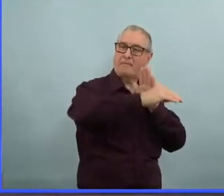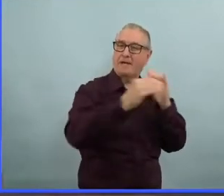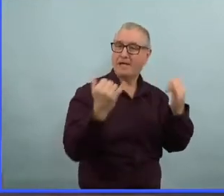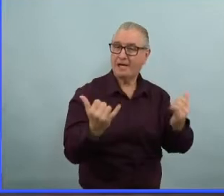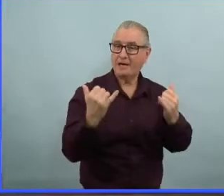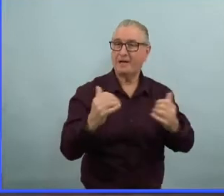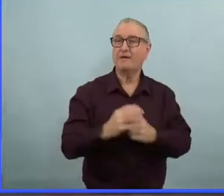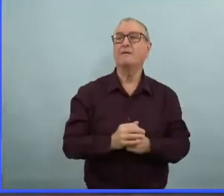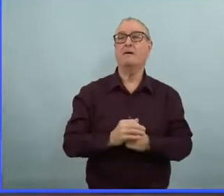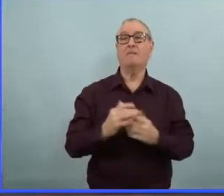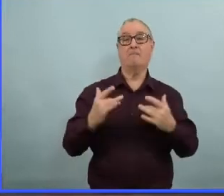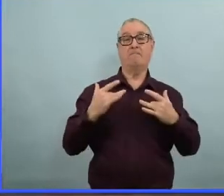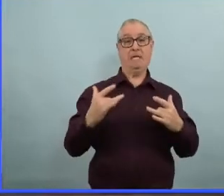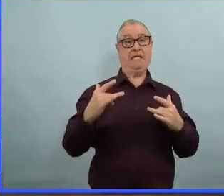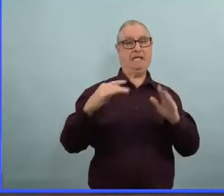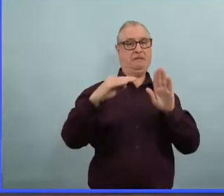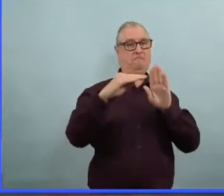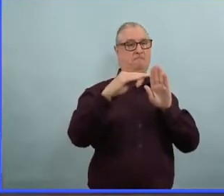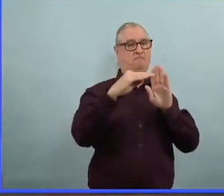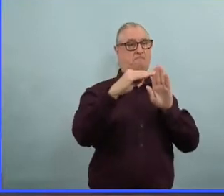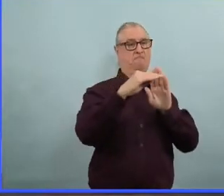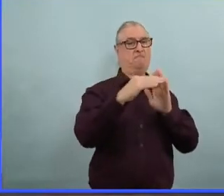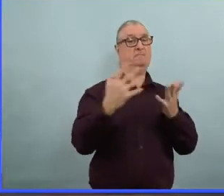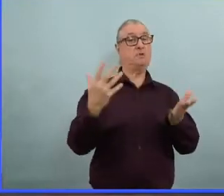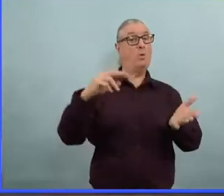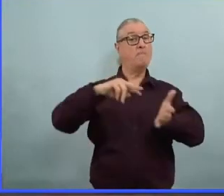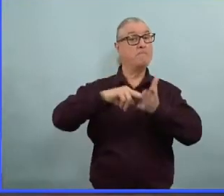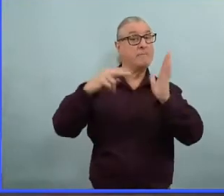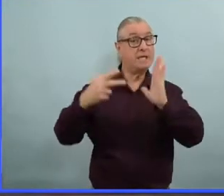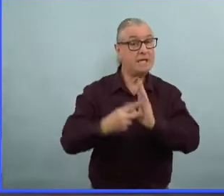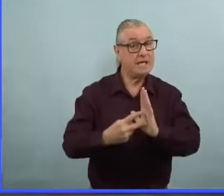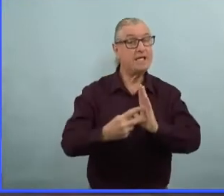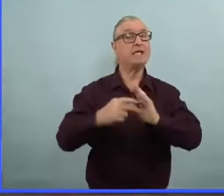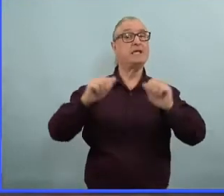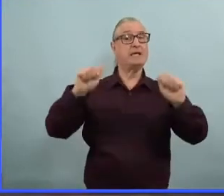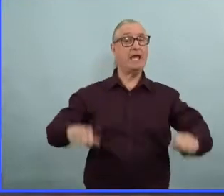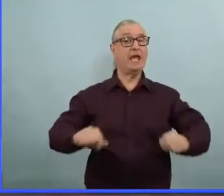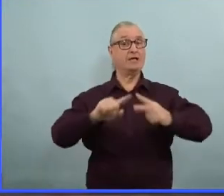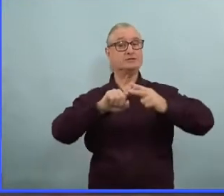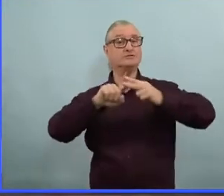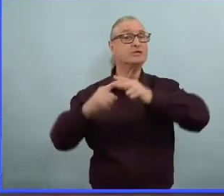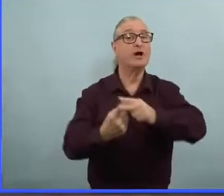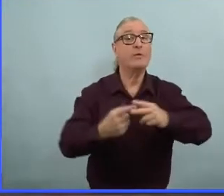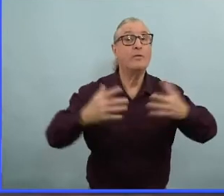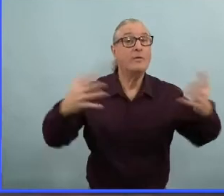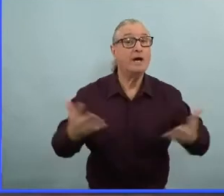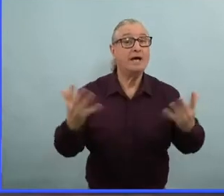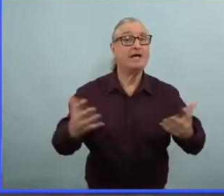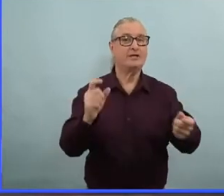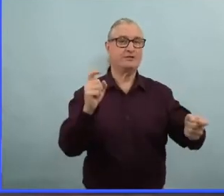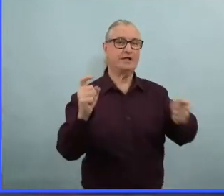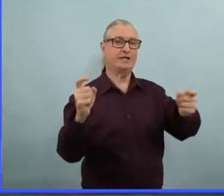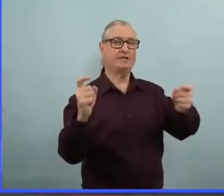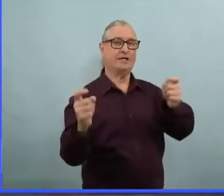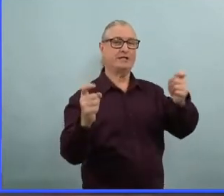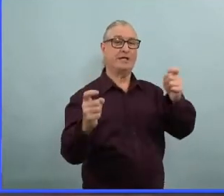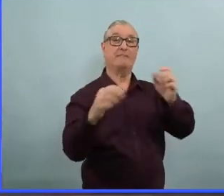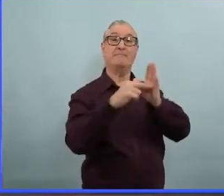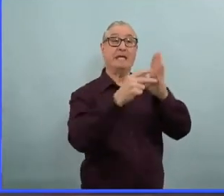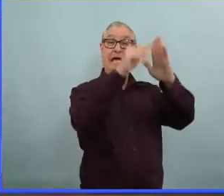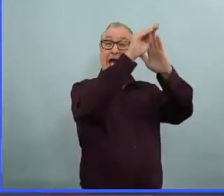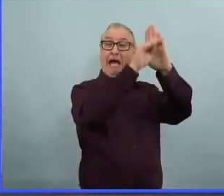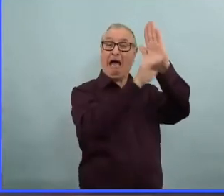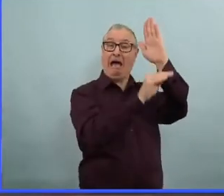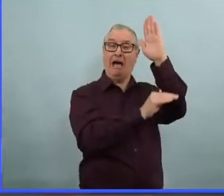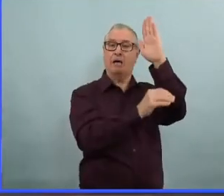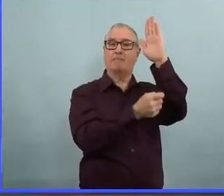soins intensifs, mais c'est encore une tendance en montée. Nous savons tous que les mesures de santé publique, elles sont